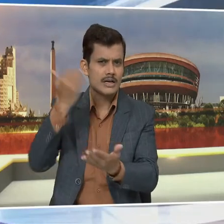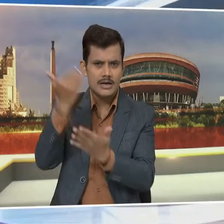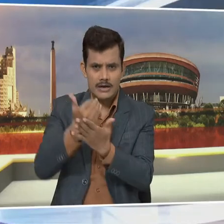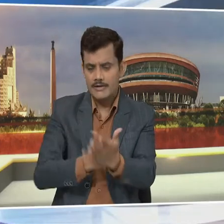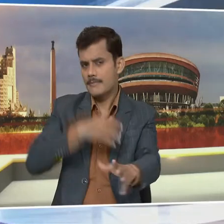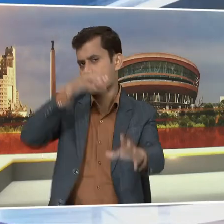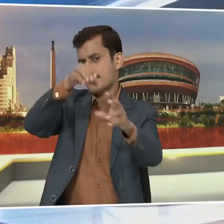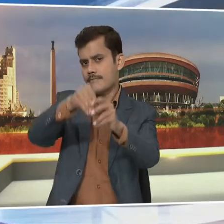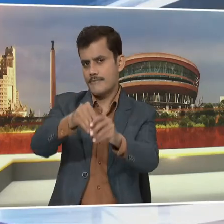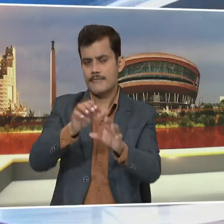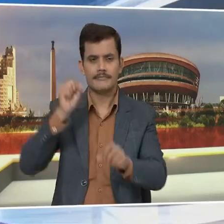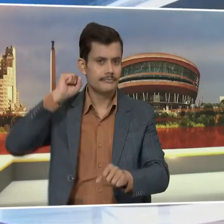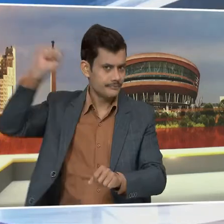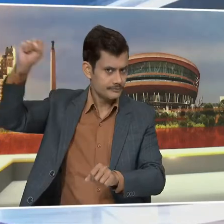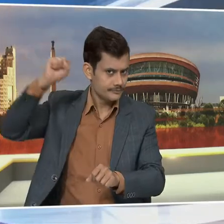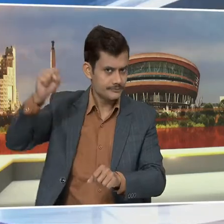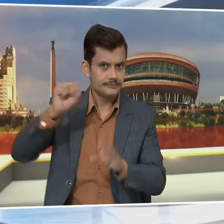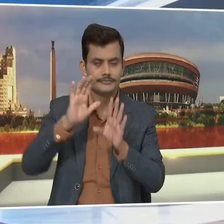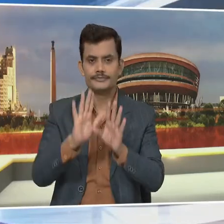हुए